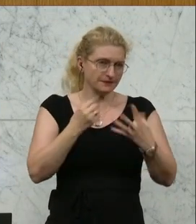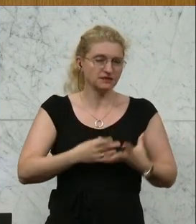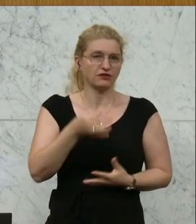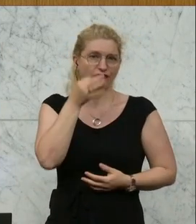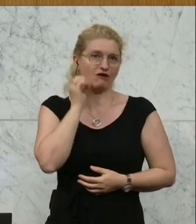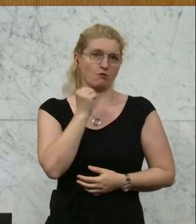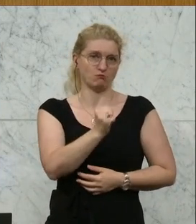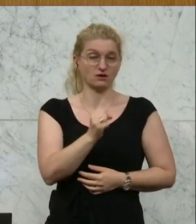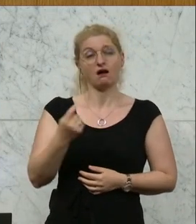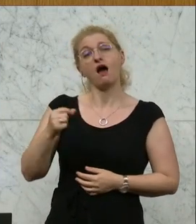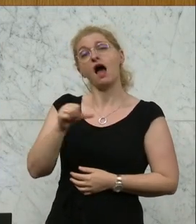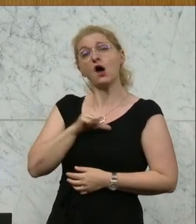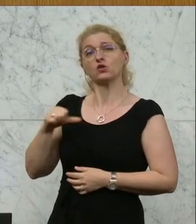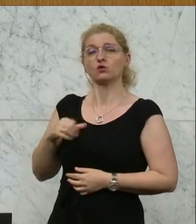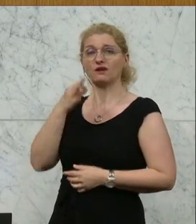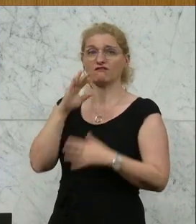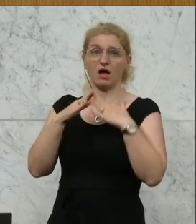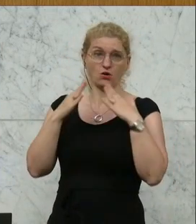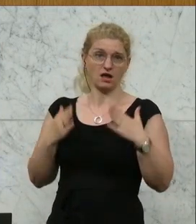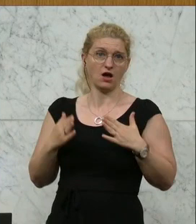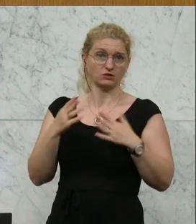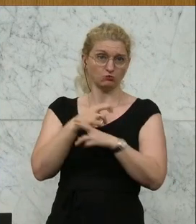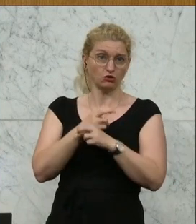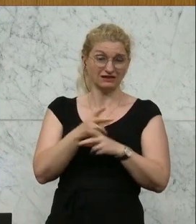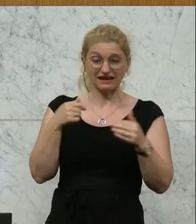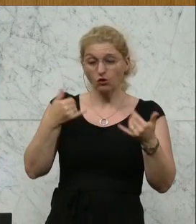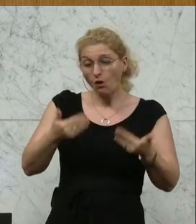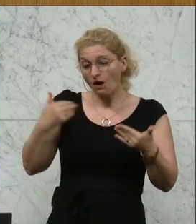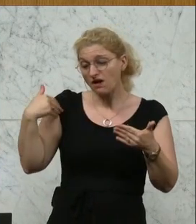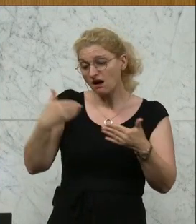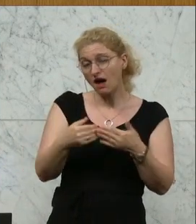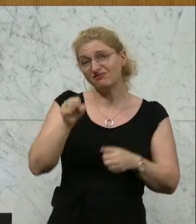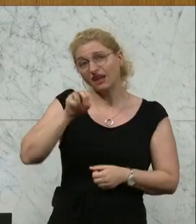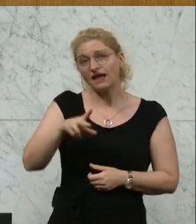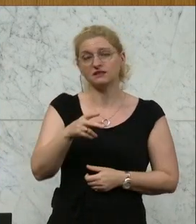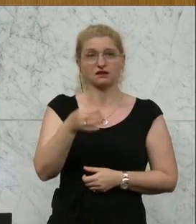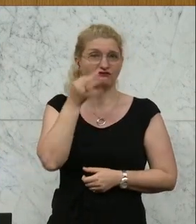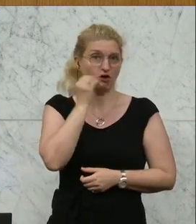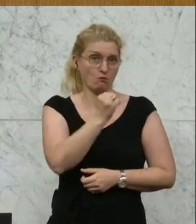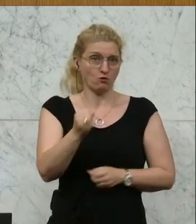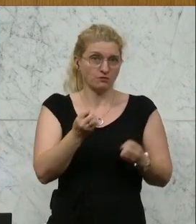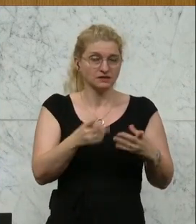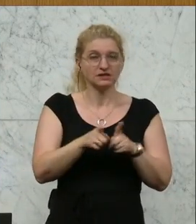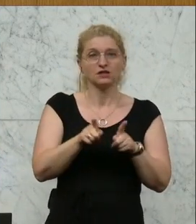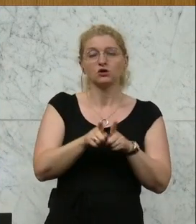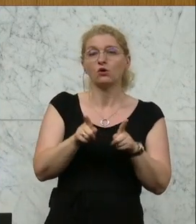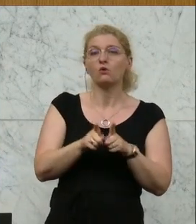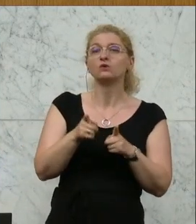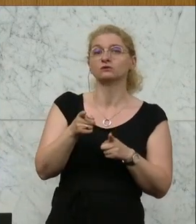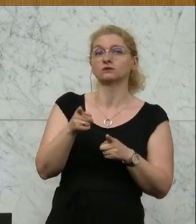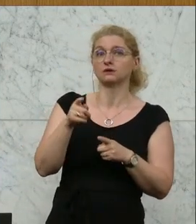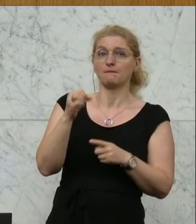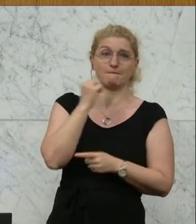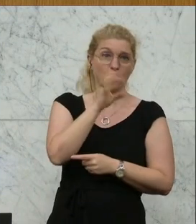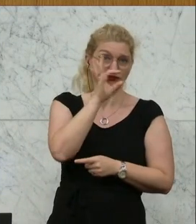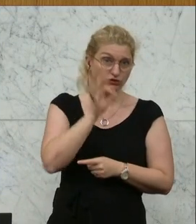Frauenhäuser Österreichs zählen in diesem Jahr 13 Femizide und 22 Mordversuche bzw. schwere Gewalt